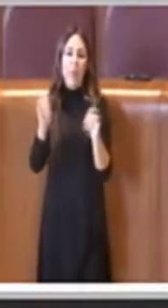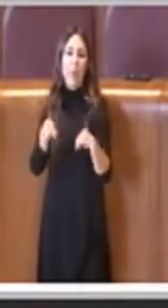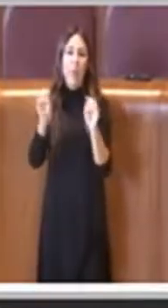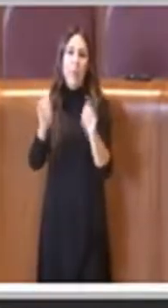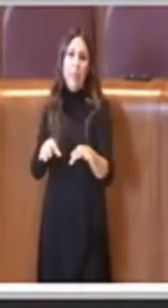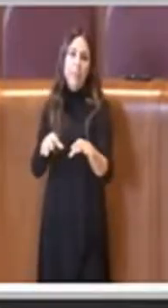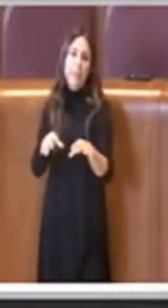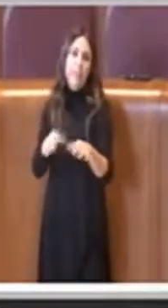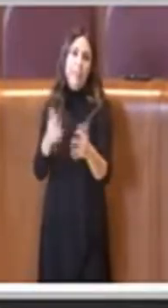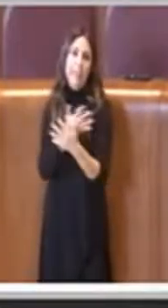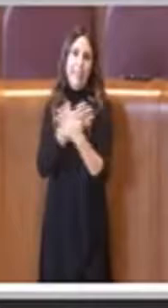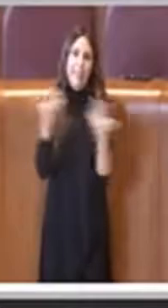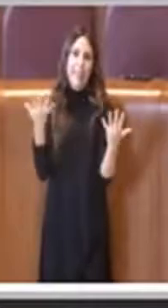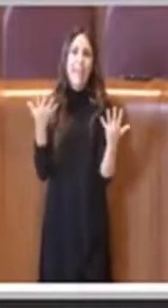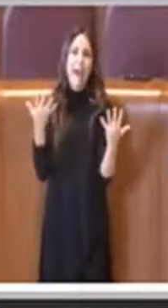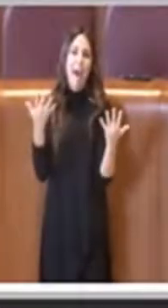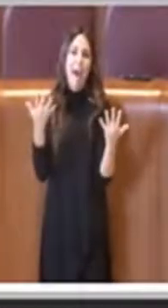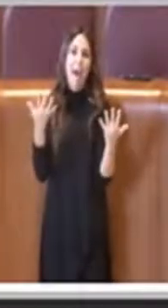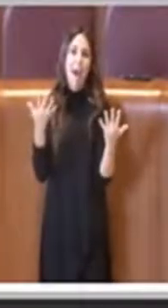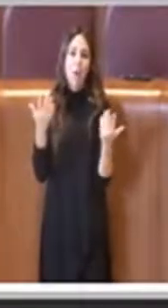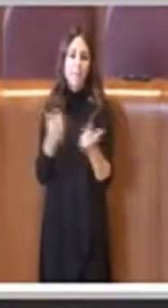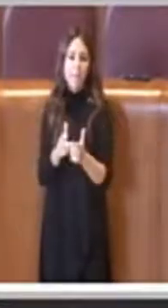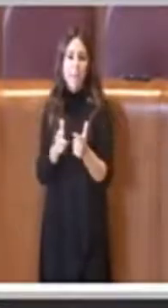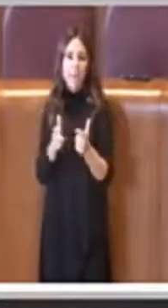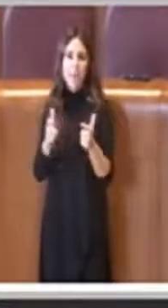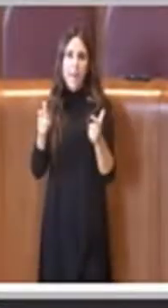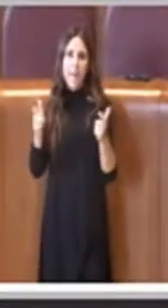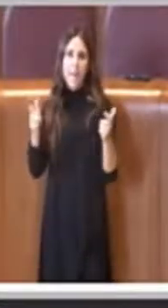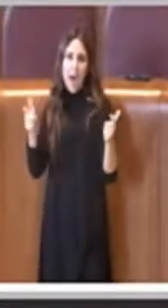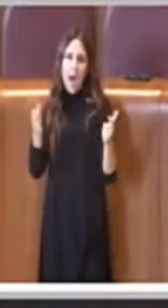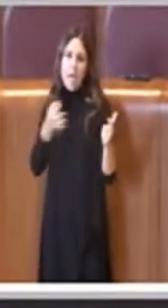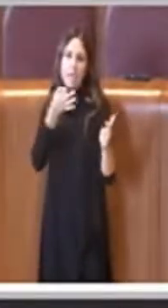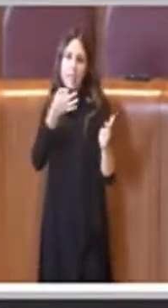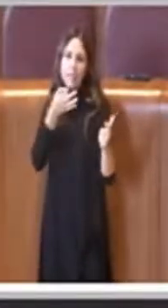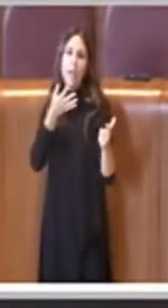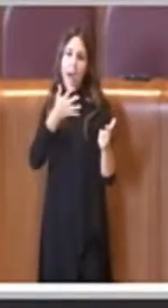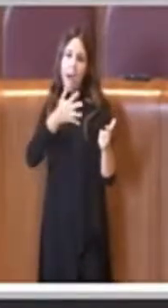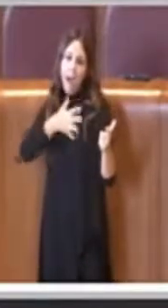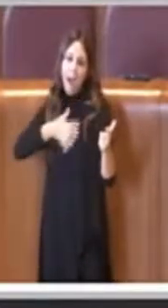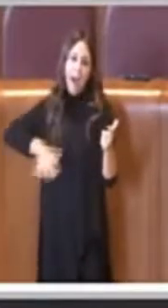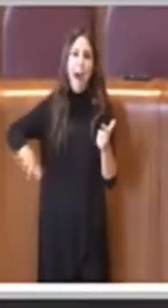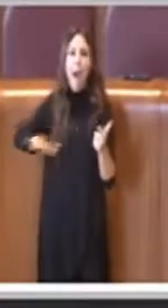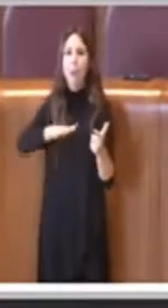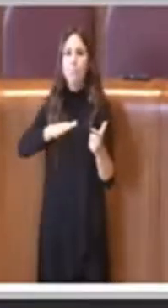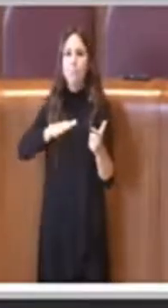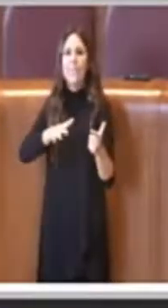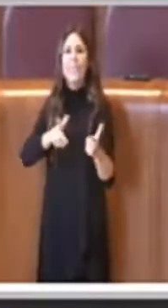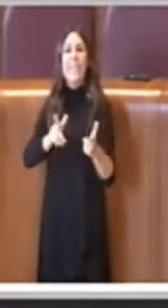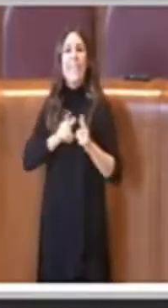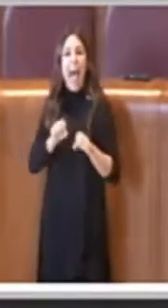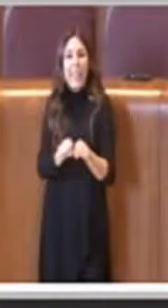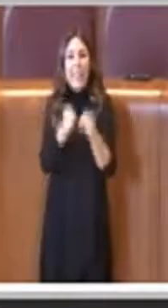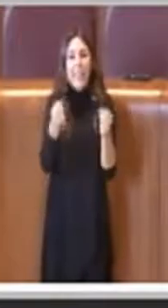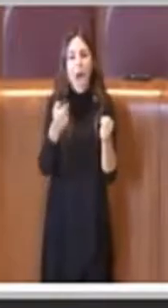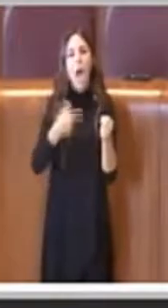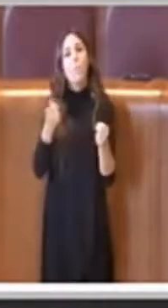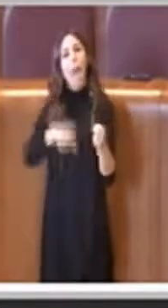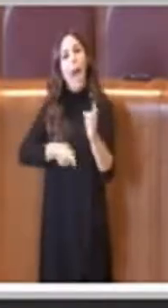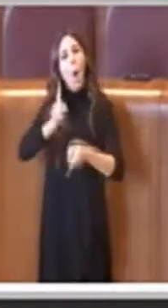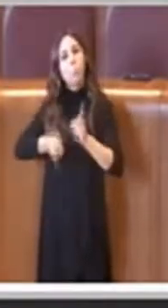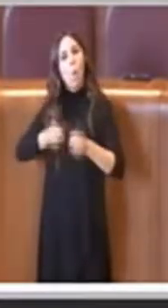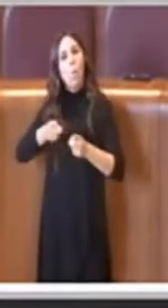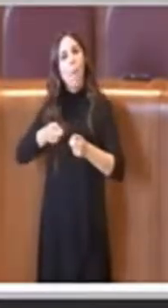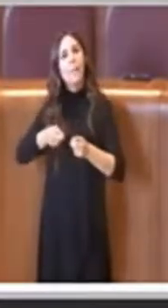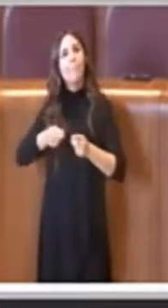insomma avanza sempre di più, diventa sempre più impattante per l'ambiente e per la popolazione, ragioniamo anche sui cambiamenti